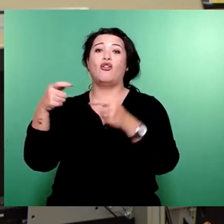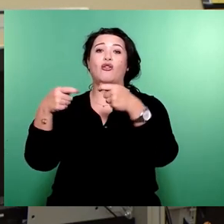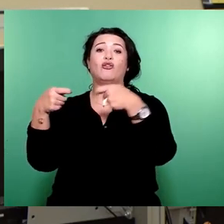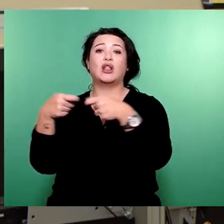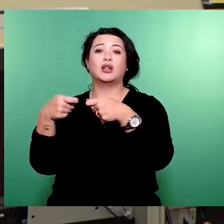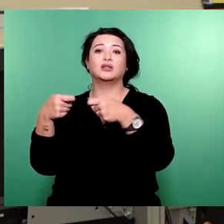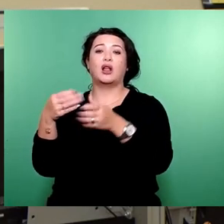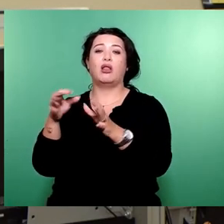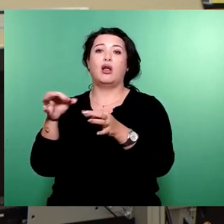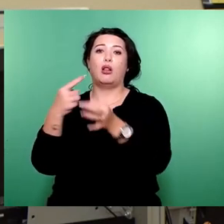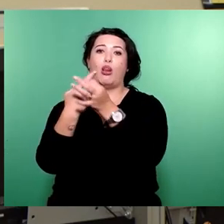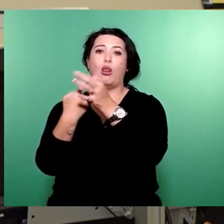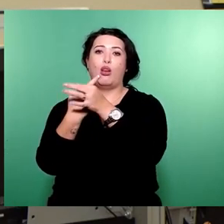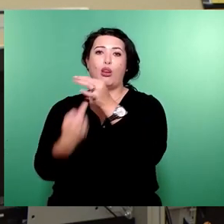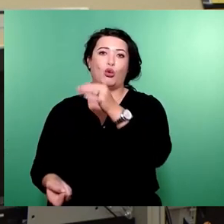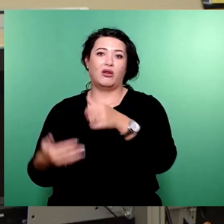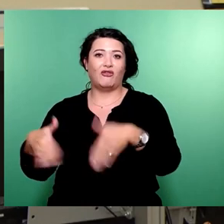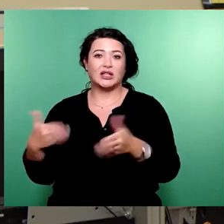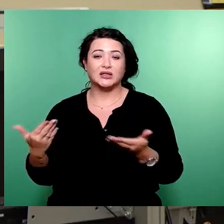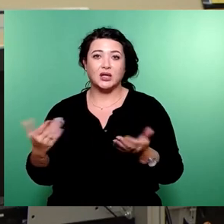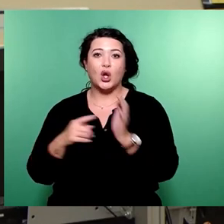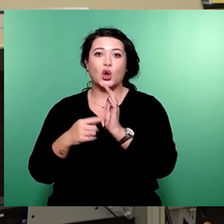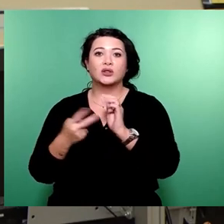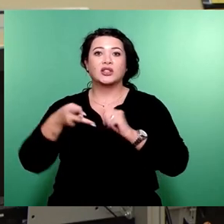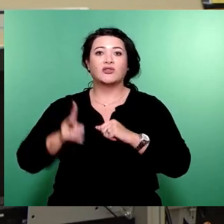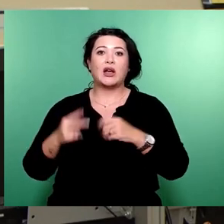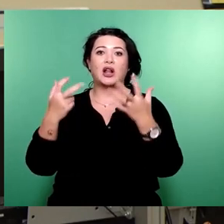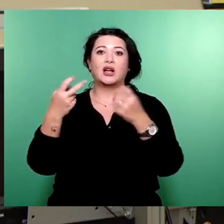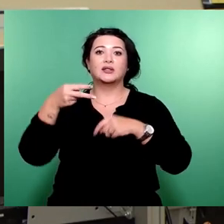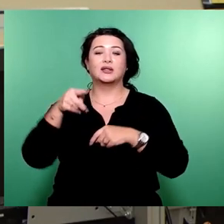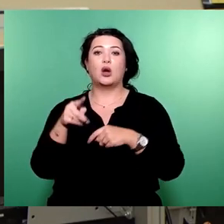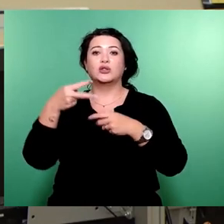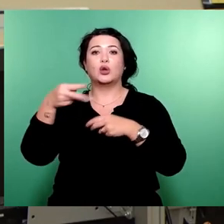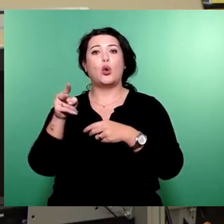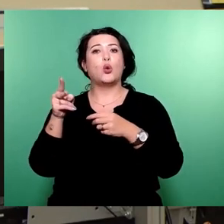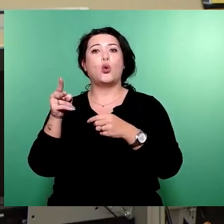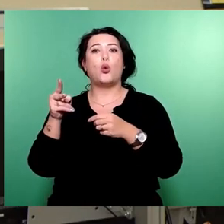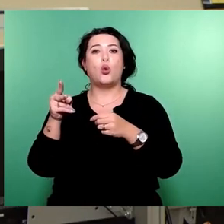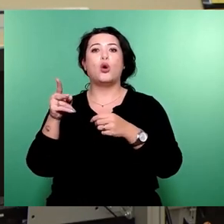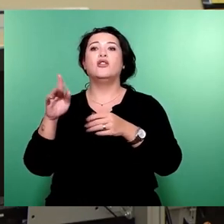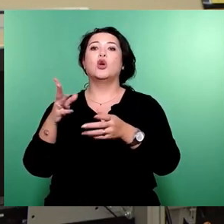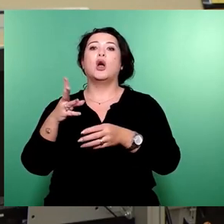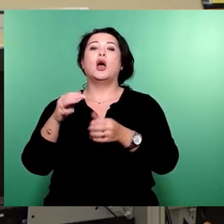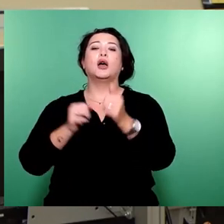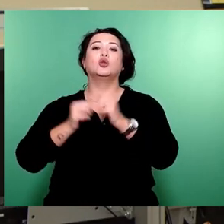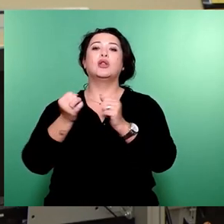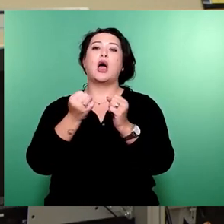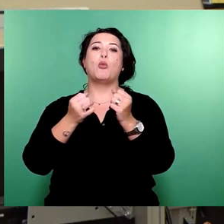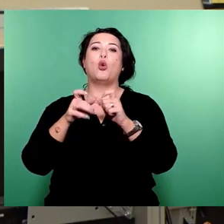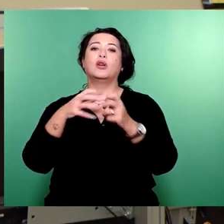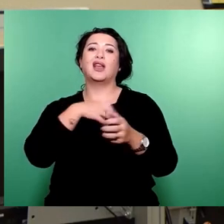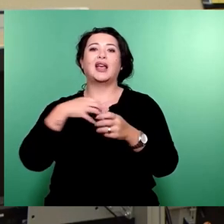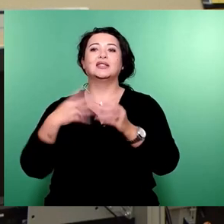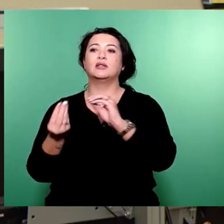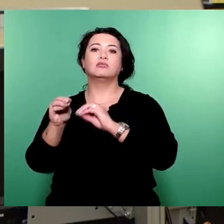wieder die 280.000 Euro fürs Trainingszentrum Betriebskosten Dynamo Dresden nicht draufgelegt waren. Und deswegen muss ich